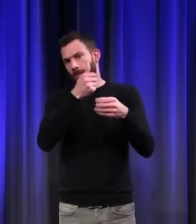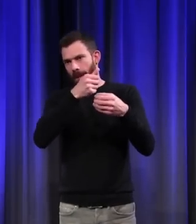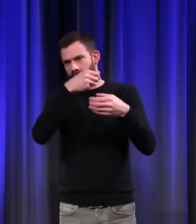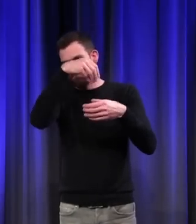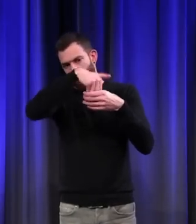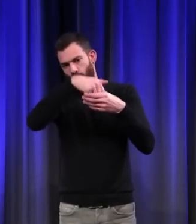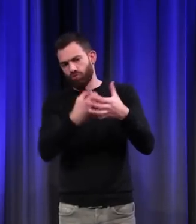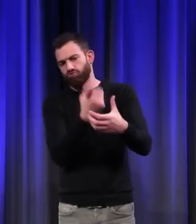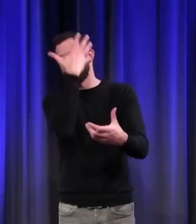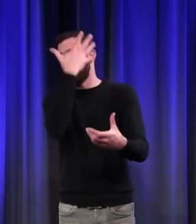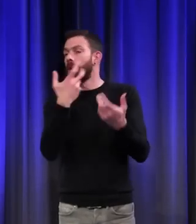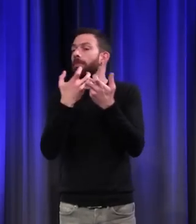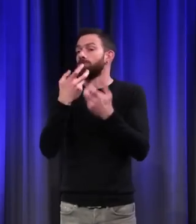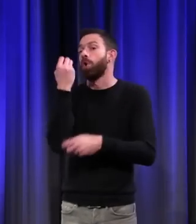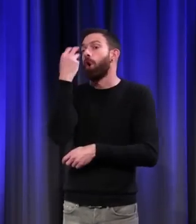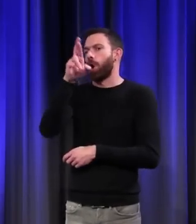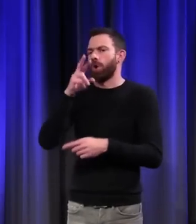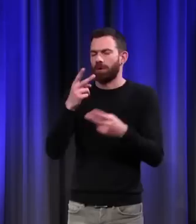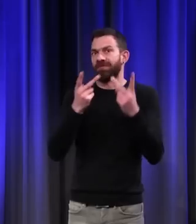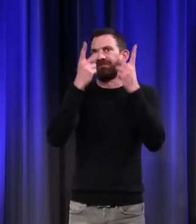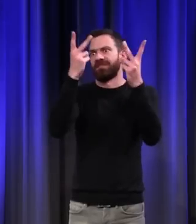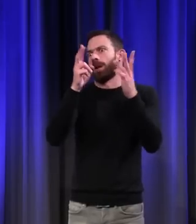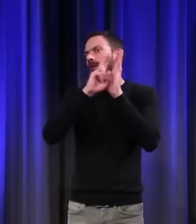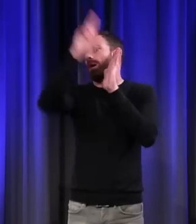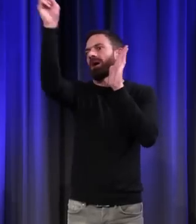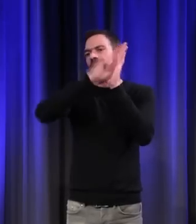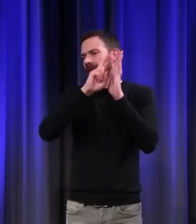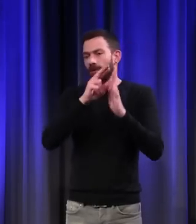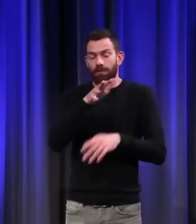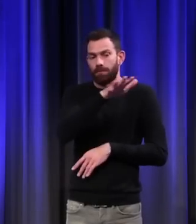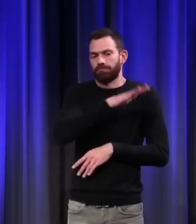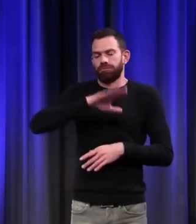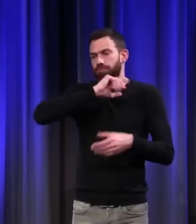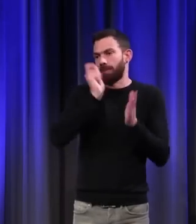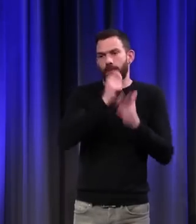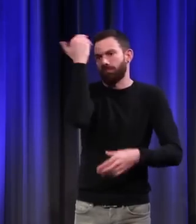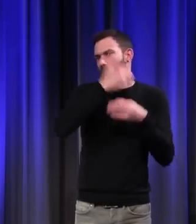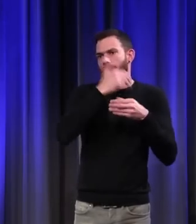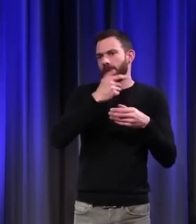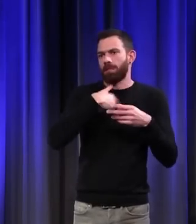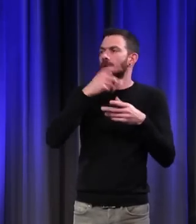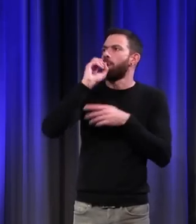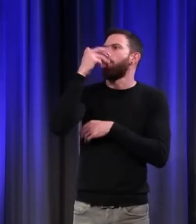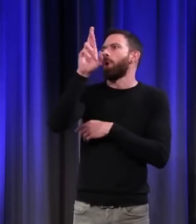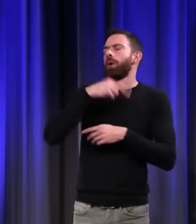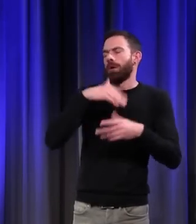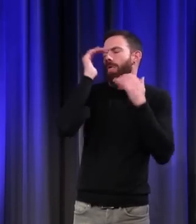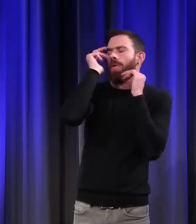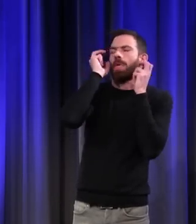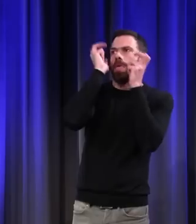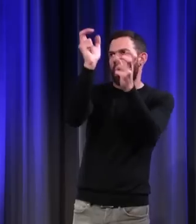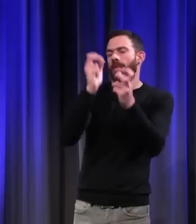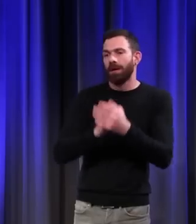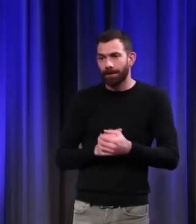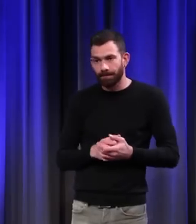référence. Il y a une admiration, une fascination pour l'or au Moyen-Âge. Quand on est historien de l'art du